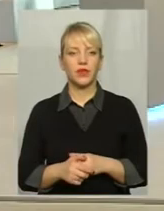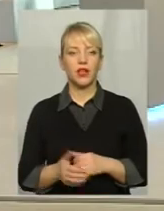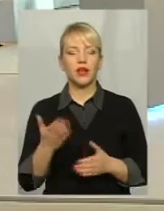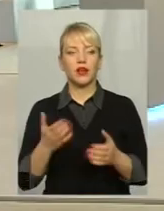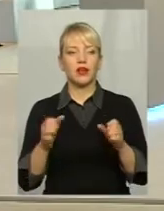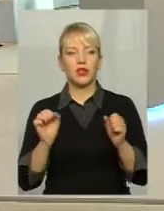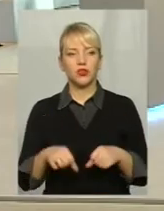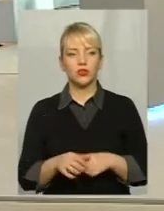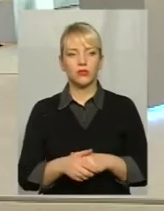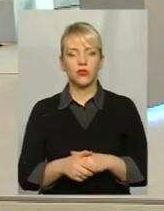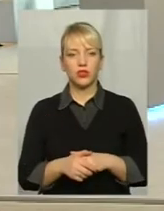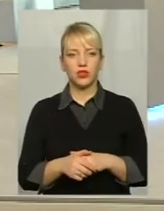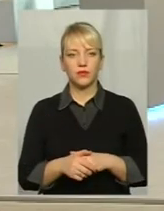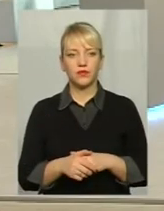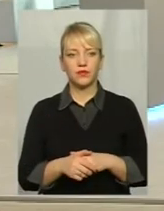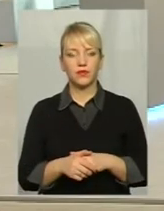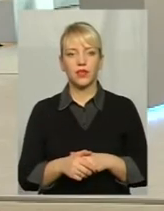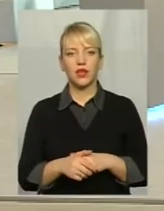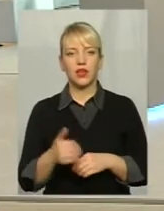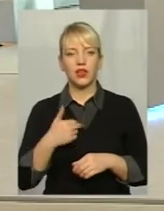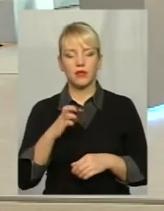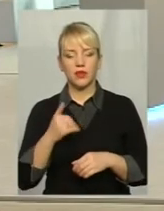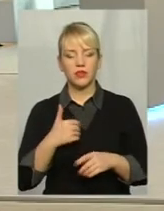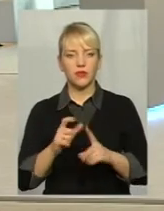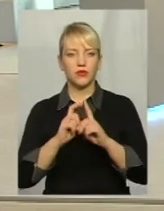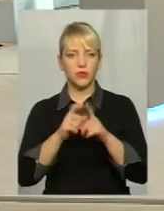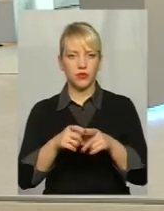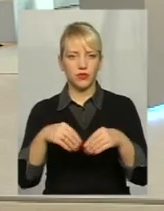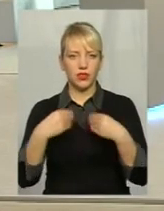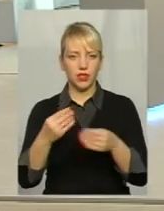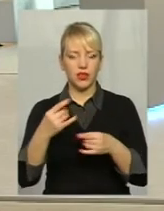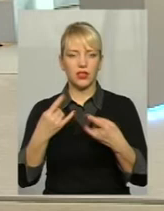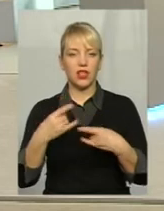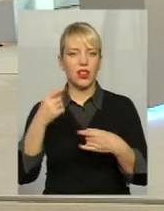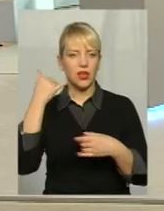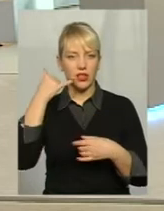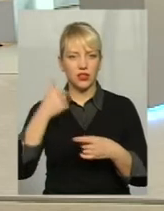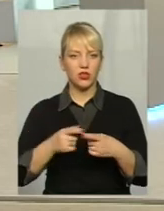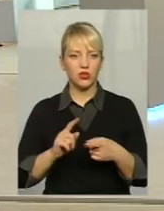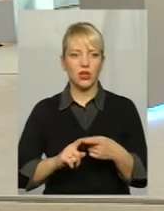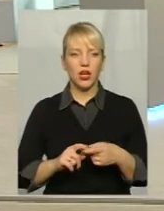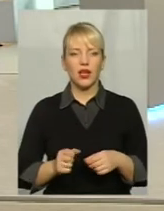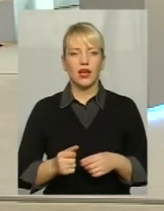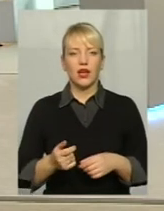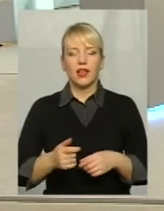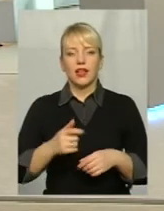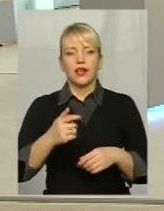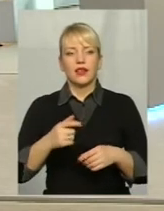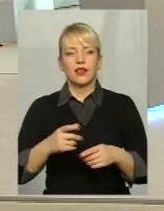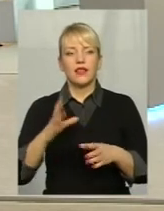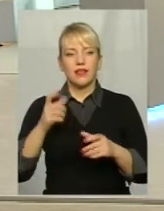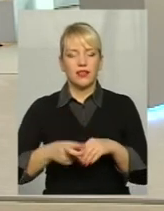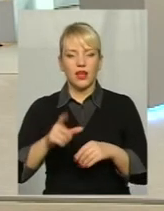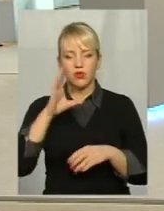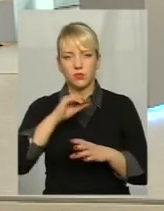можна, коротко я теж хотів дати відповідь телеглядачу Кілька тест, буквально перша реформа децентралізації європейським експертам визнала найуспішнішою в